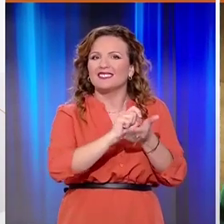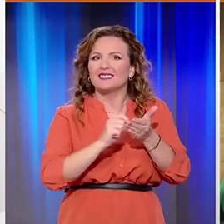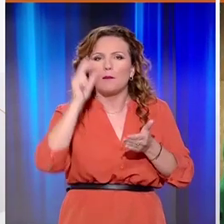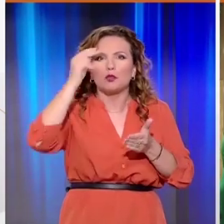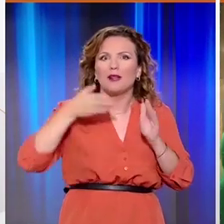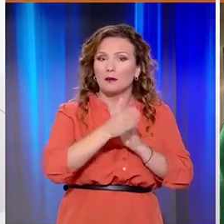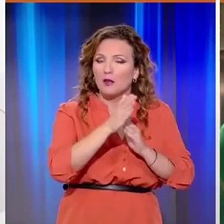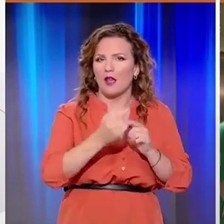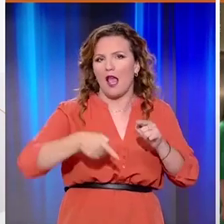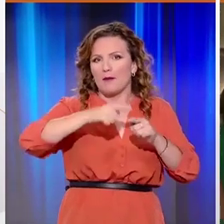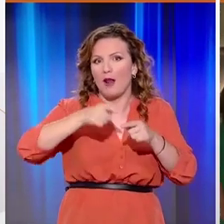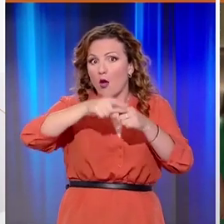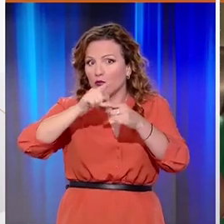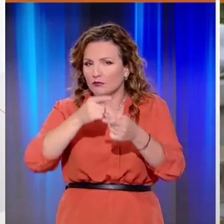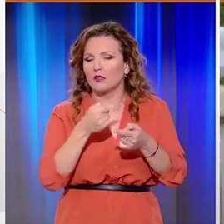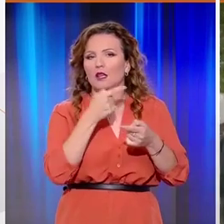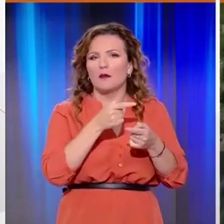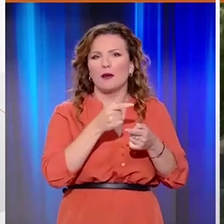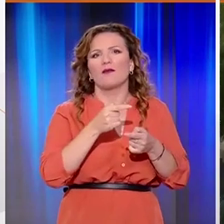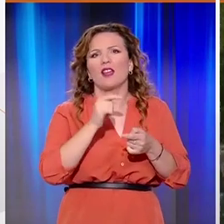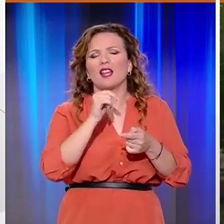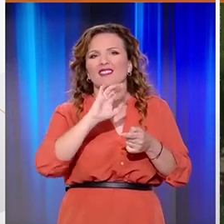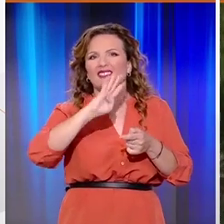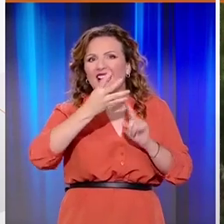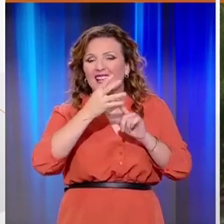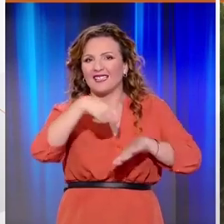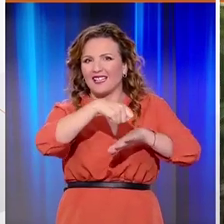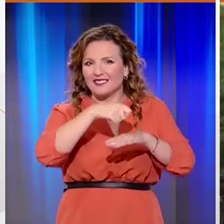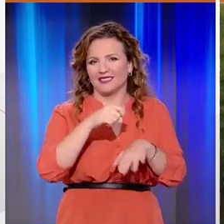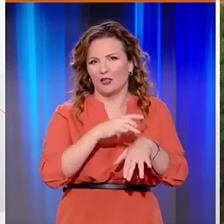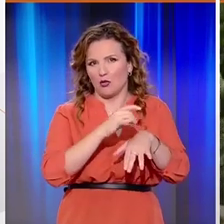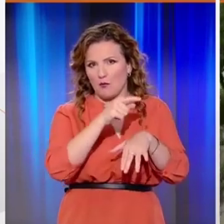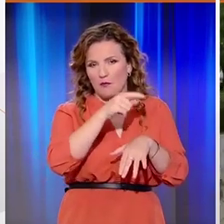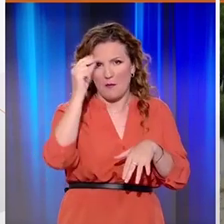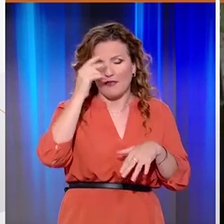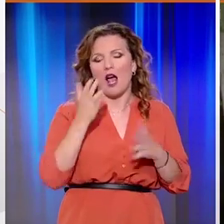νέα Υπουργός Παιδείας ξεκαθάρισε πως δεν θα ιδρυθεί η τέταρτη νομική σχολή στην Πάτρα.